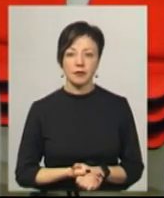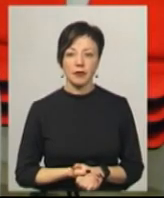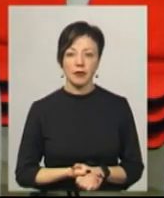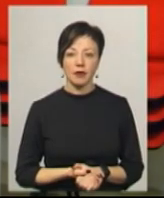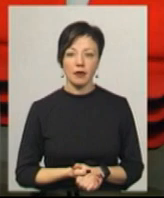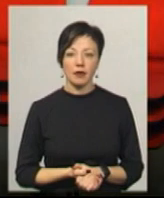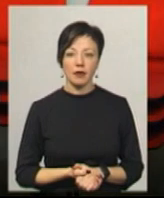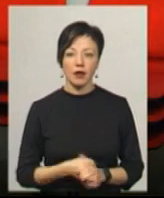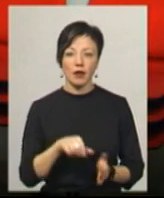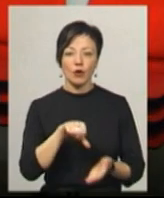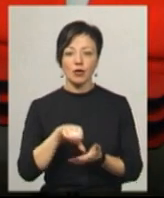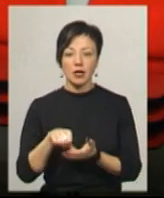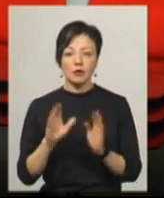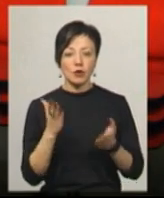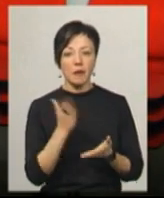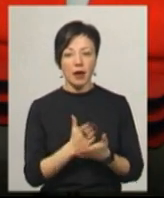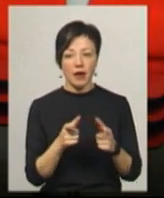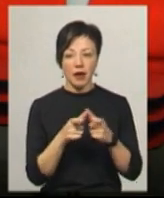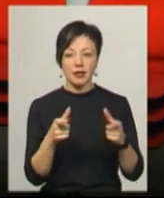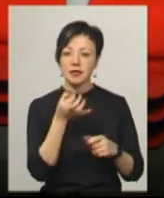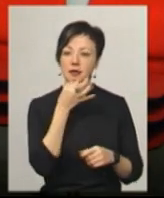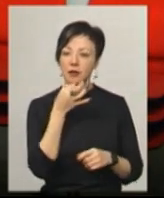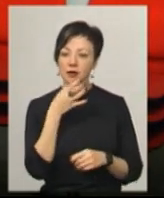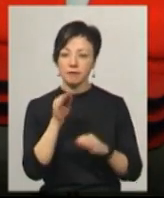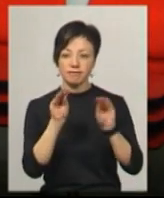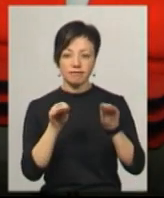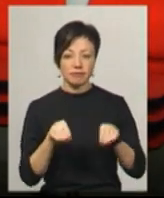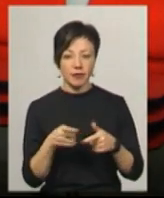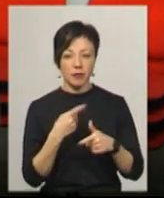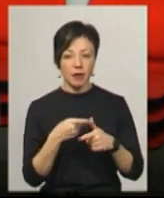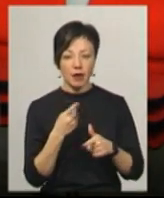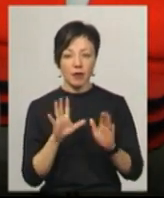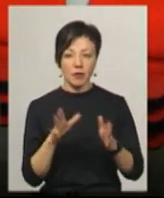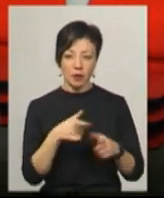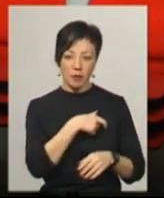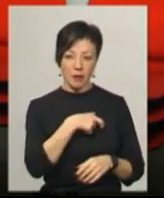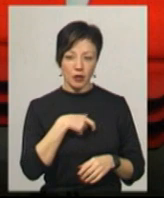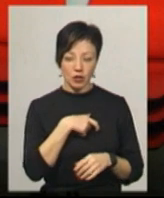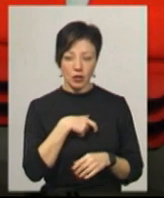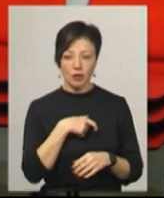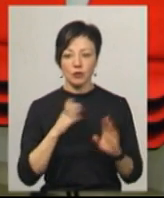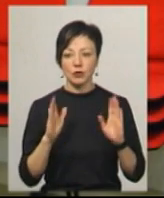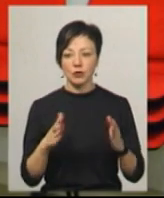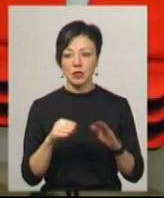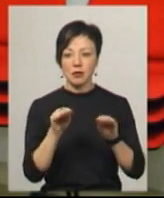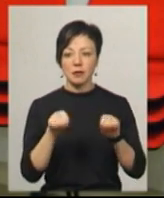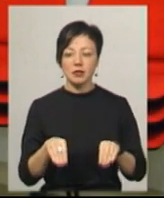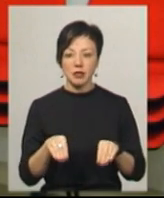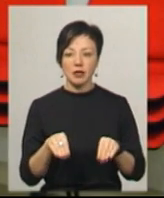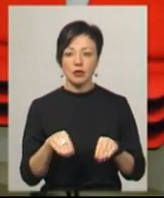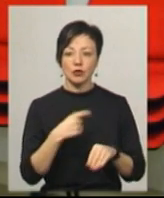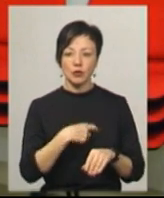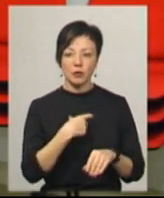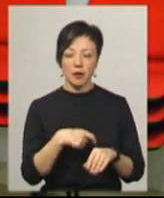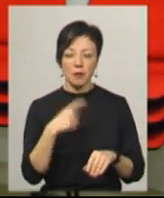Учасники будуть мати картки симпатій, вони будуть записувати ім'я, в них будуть бейчики, вони будуть записувати, ставити